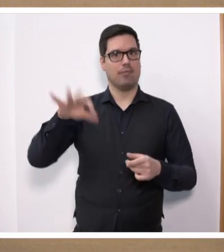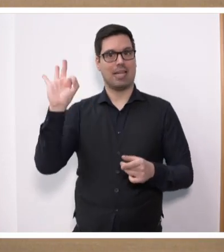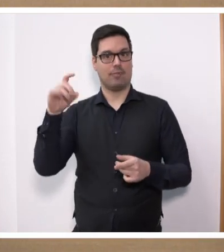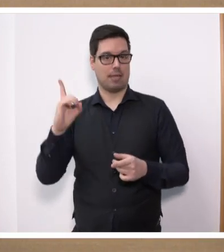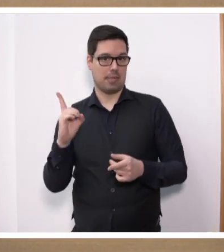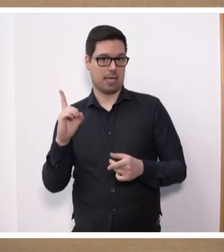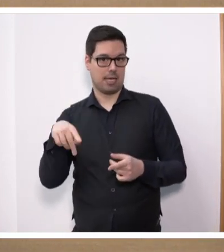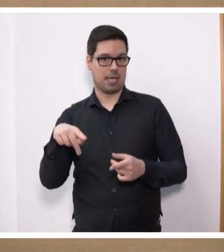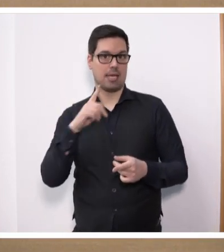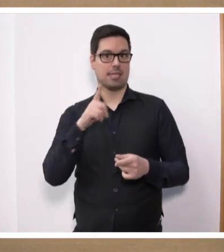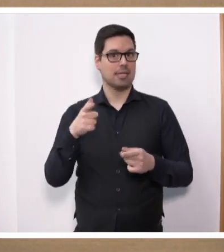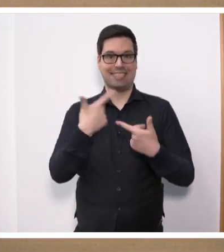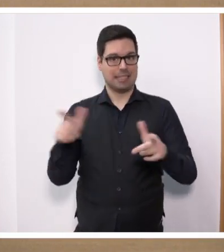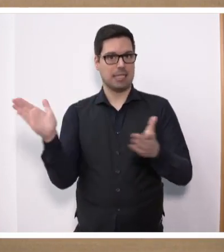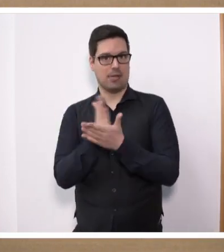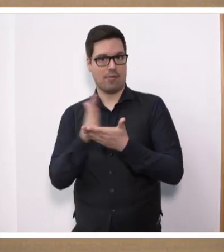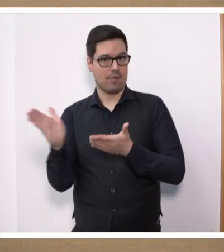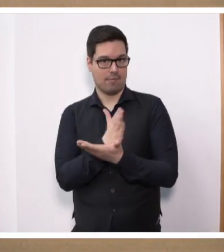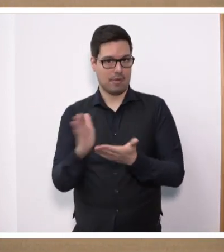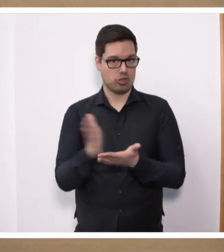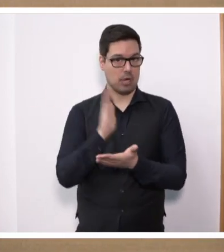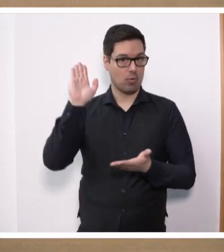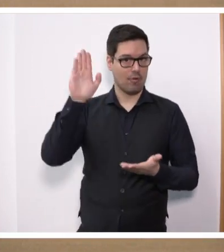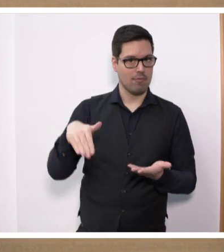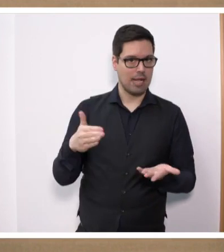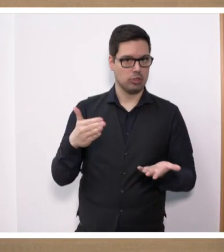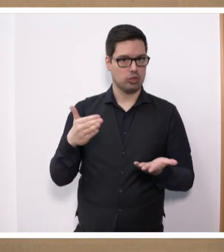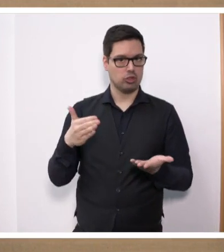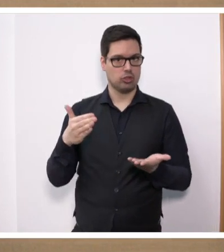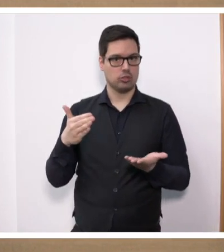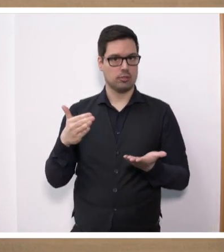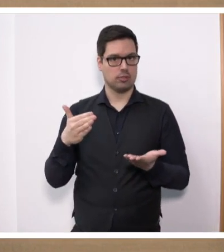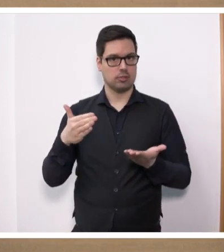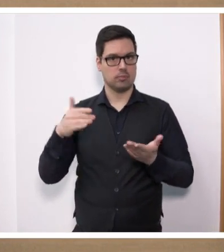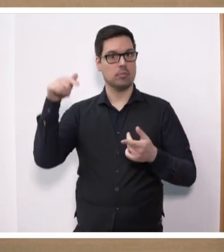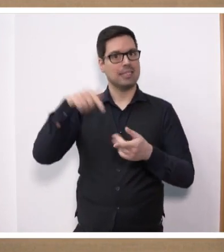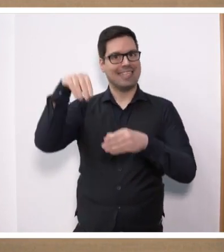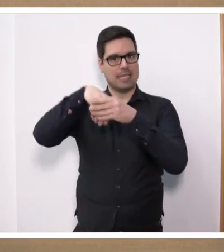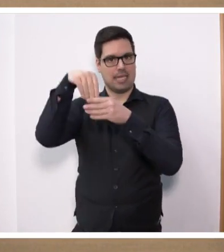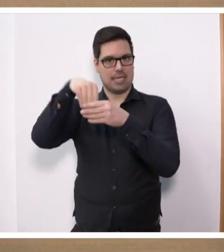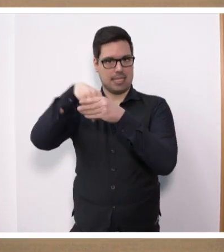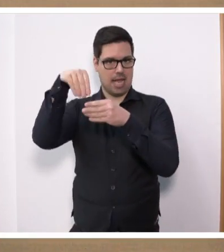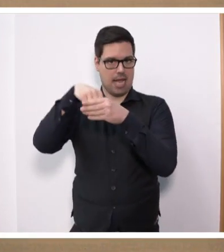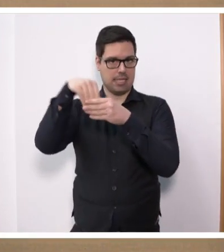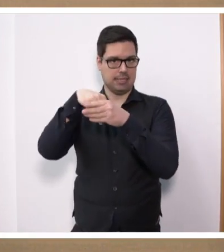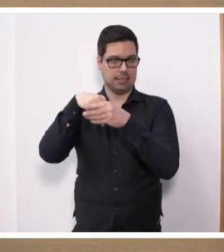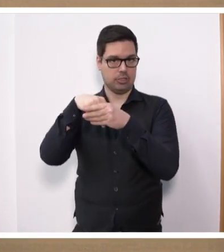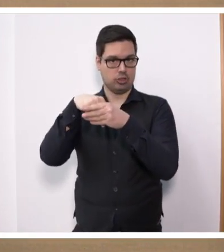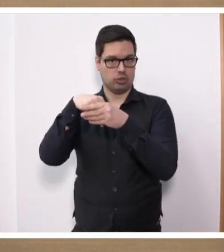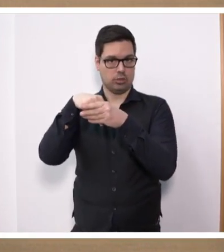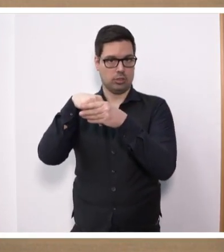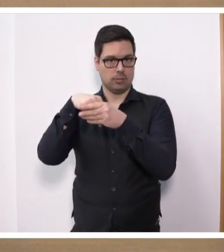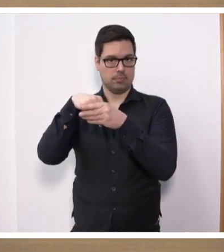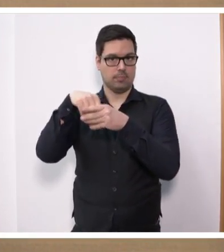Mumm-Nein-Zusagen zu den falschen Entscheidungen und für eine Beibehaltung des Agrardiesels und damit für einen inhaltlich starken Antrag der CDU-CSU